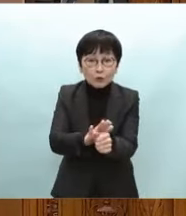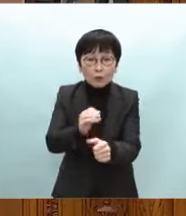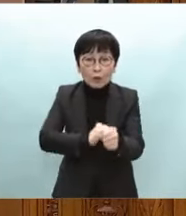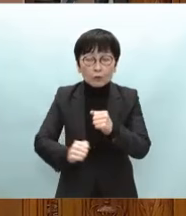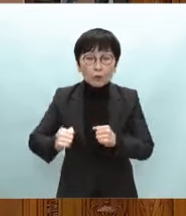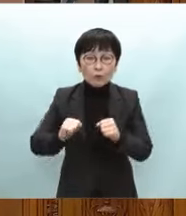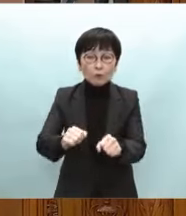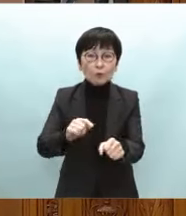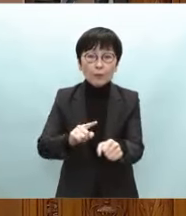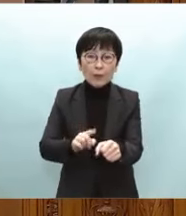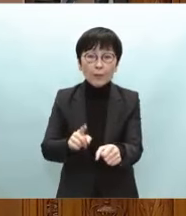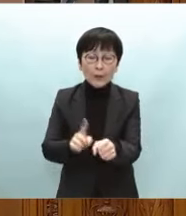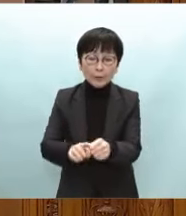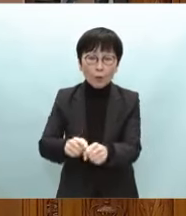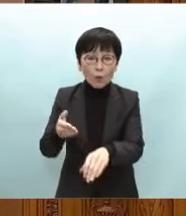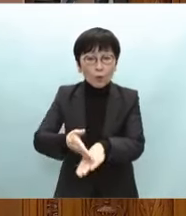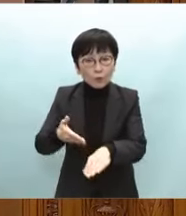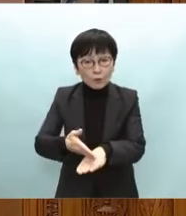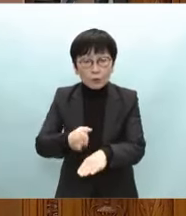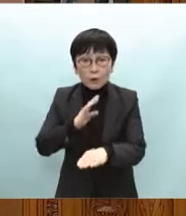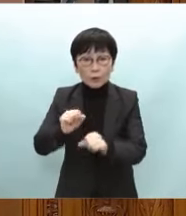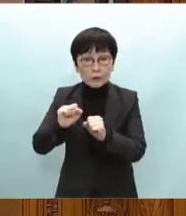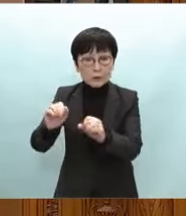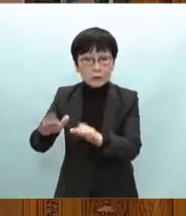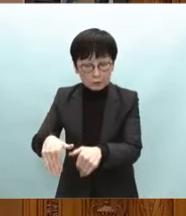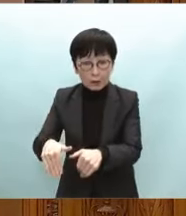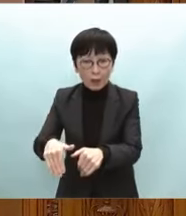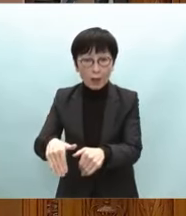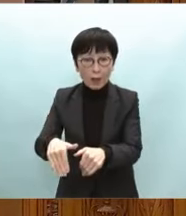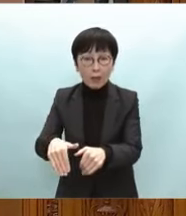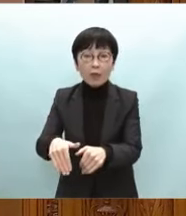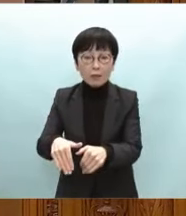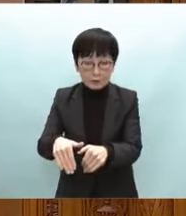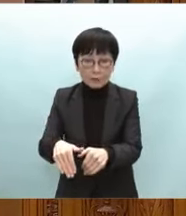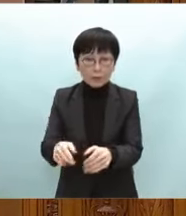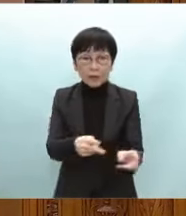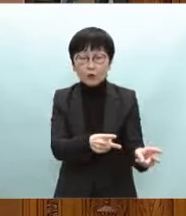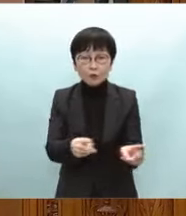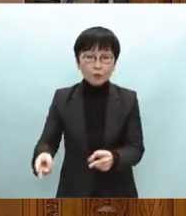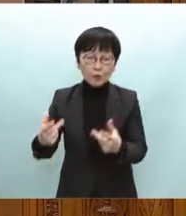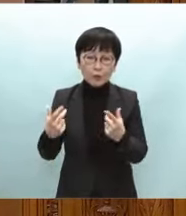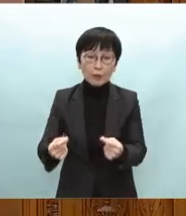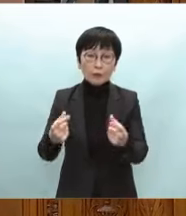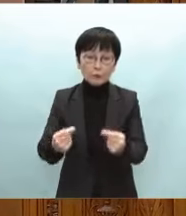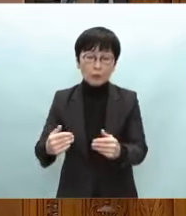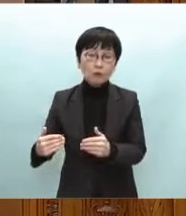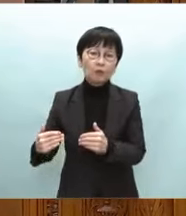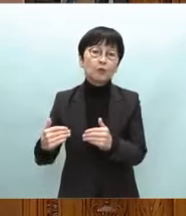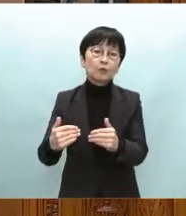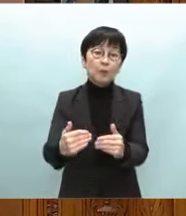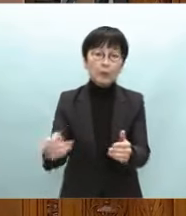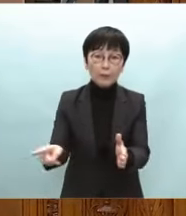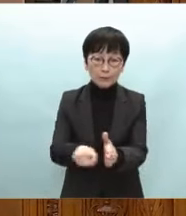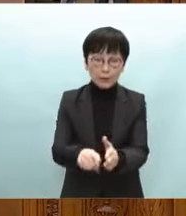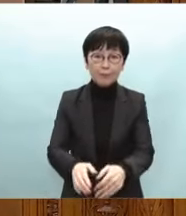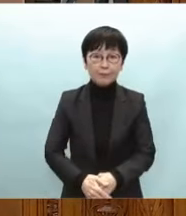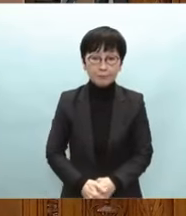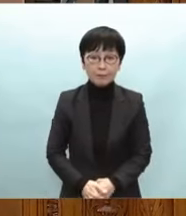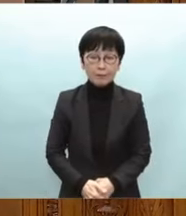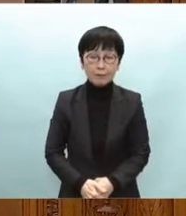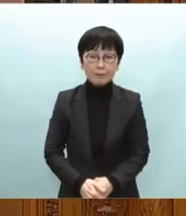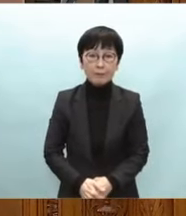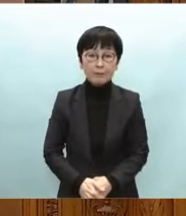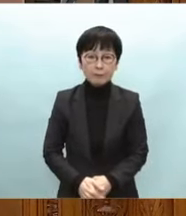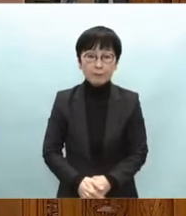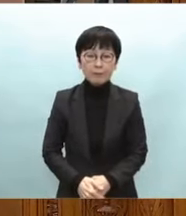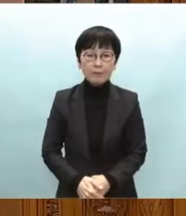実証訓練を実施するなど法の施行に向けた準備を着実に進めてまいりました法の施